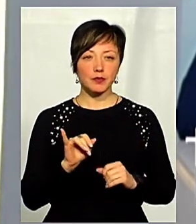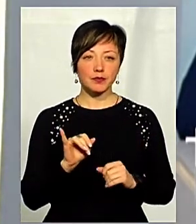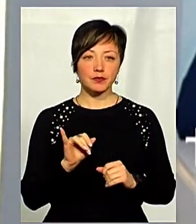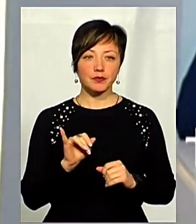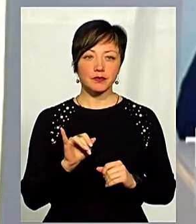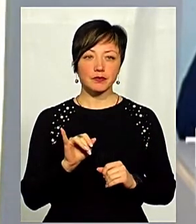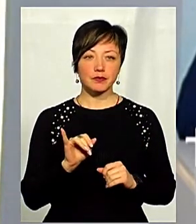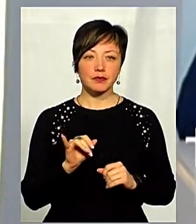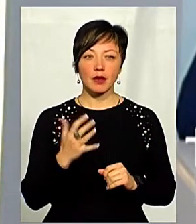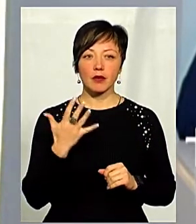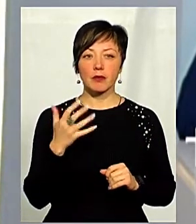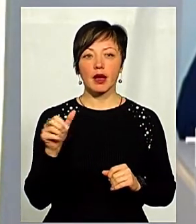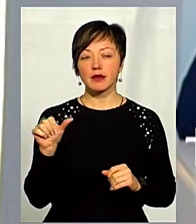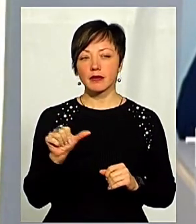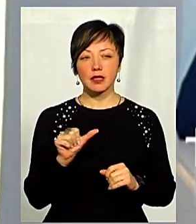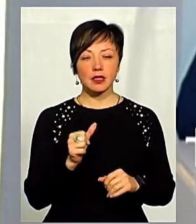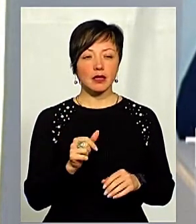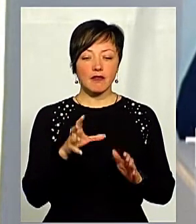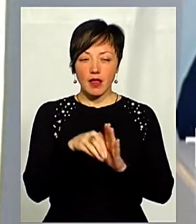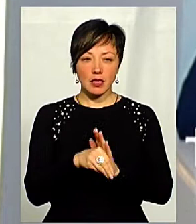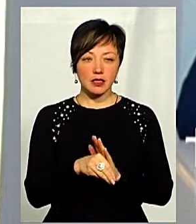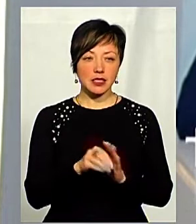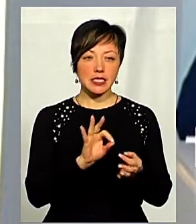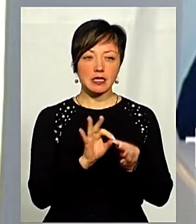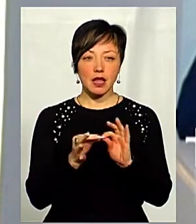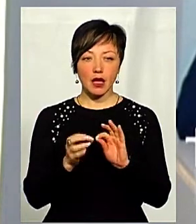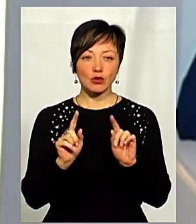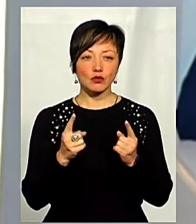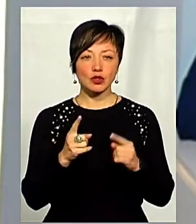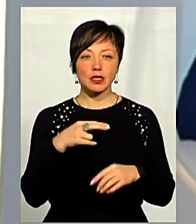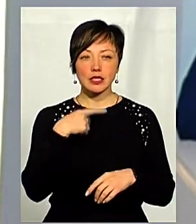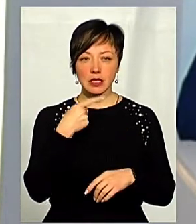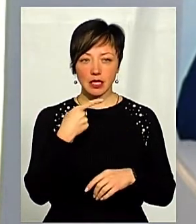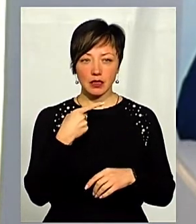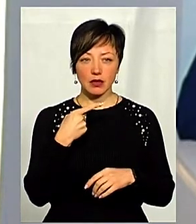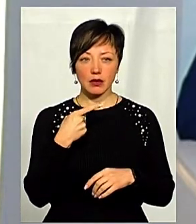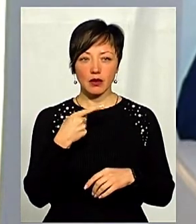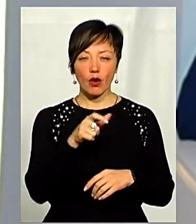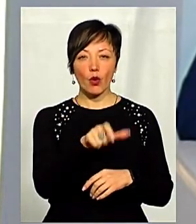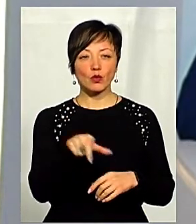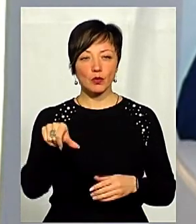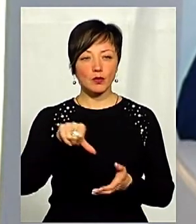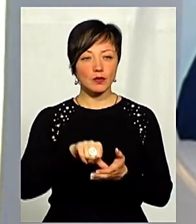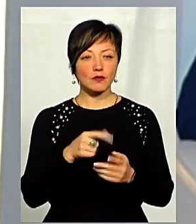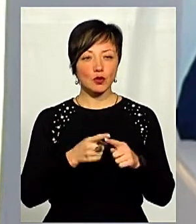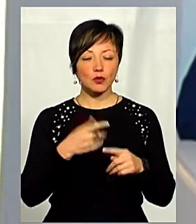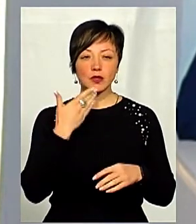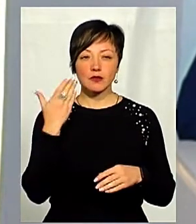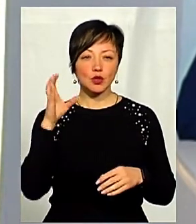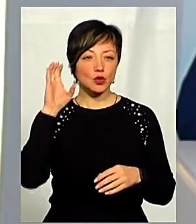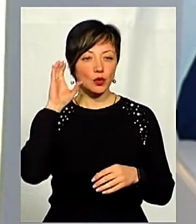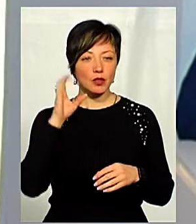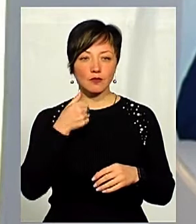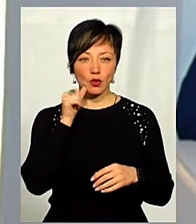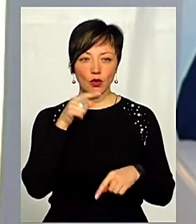І, відчайно, в 5 хвилин хвилин хвилин буде достатньо складно, тому що, як сказали особи, які брали участь у цьому звіті, слухали